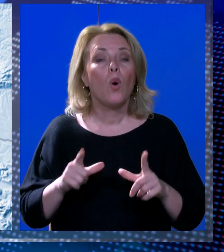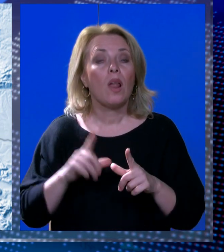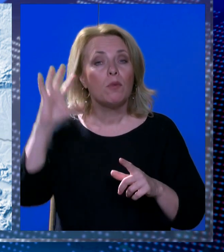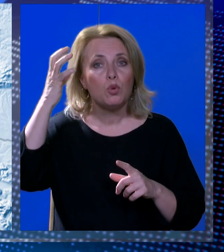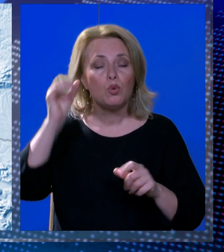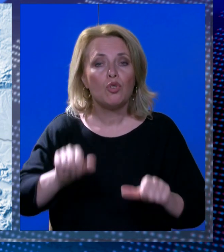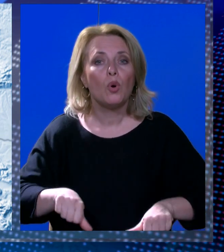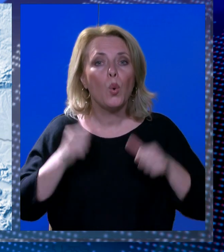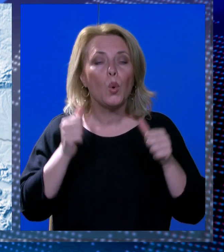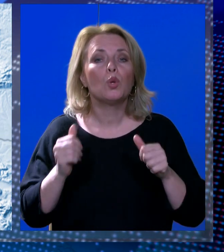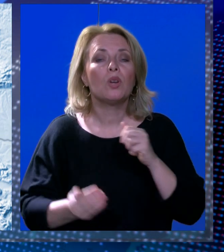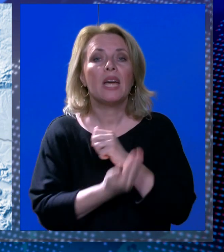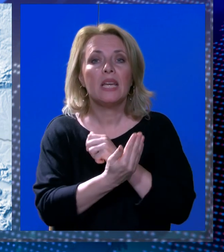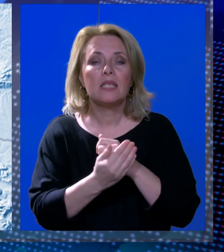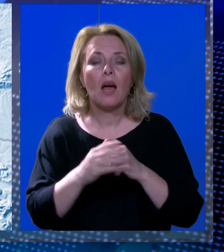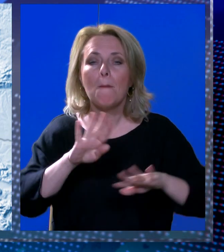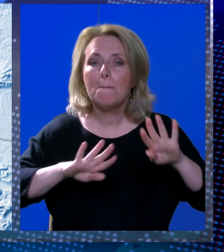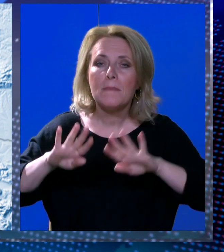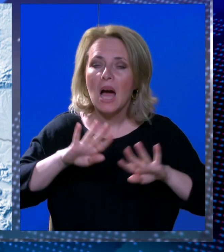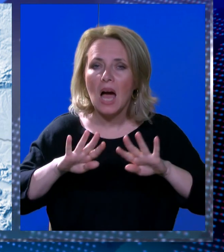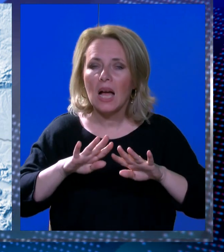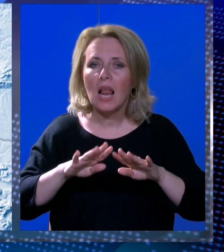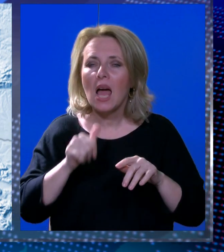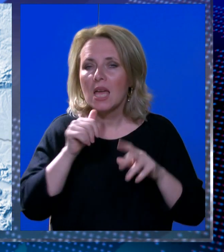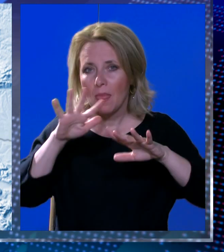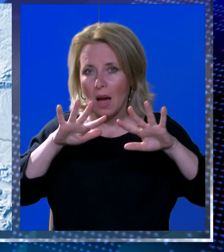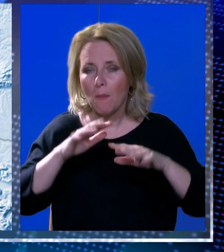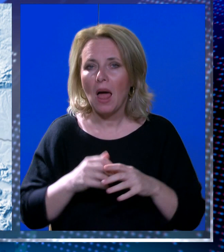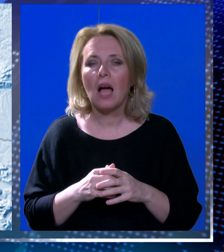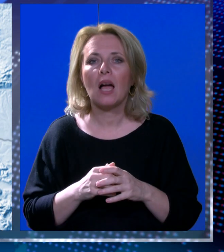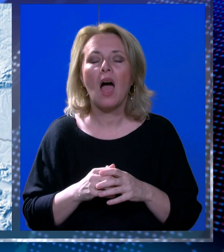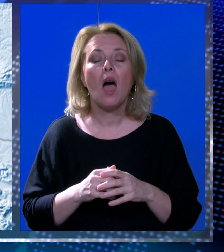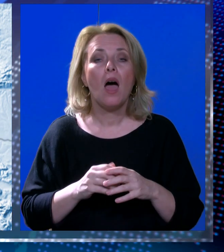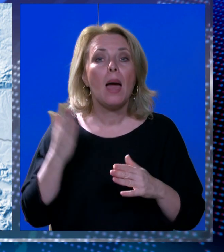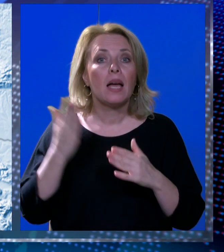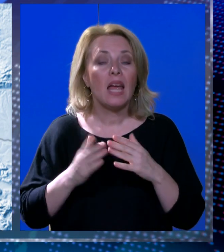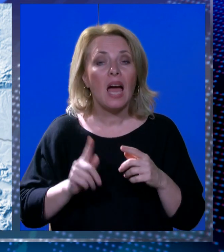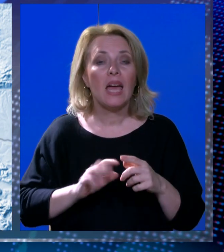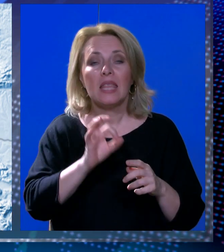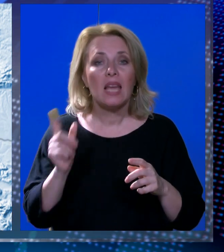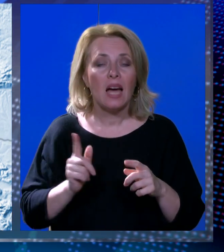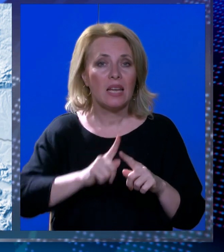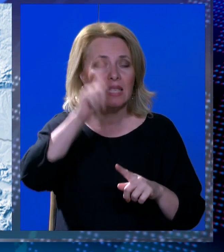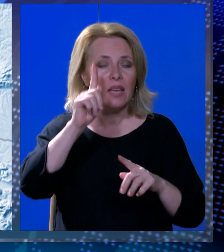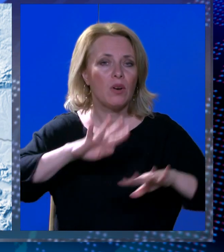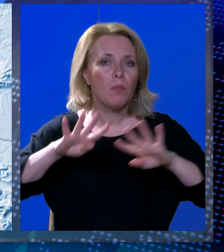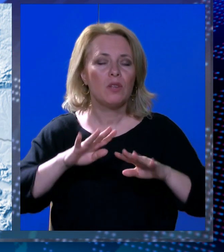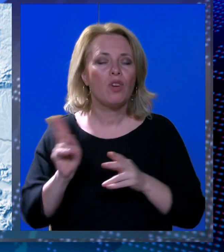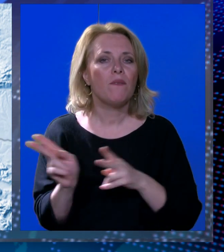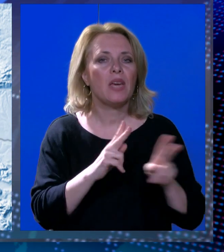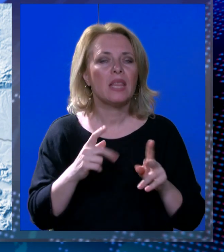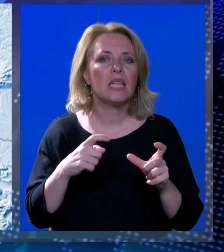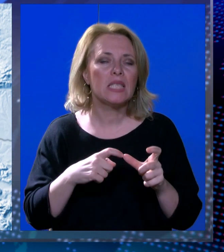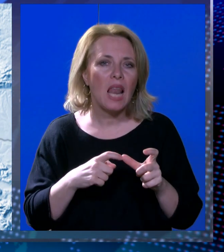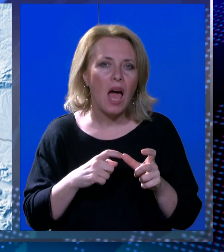Pretežno sunčano ujutro na istoku mjestimice magla i niska naoblaka, prema kraju dana na sjeveru jače na oblačenje. Vjetar uglavnom slab,